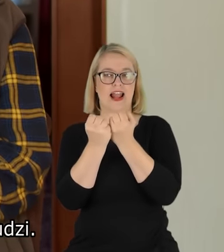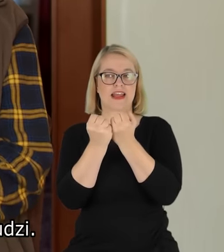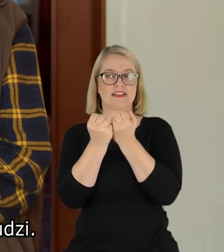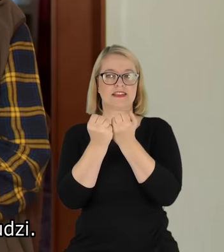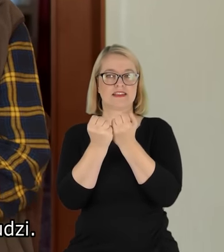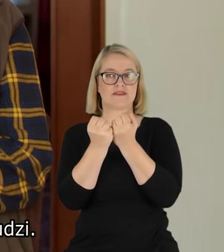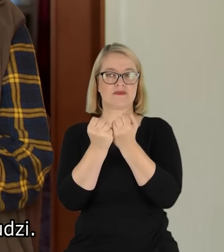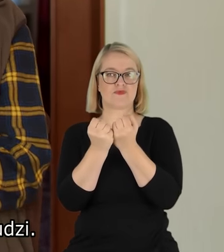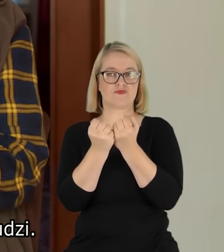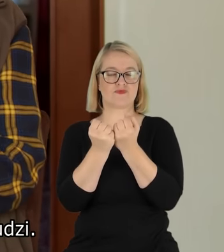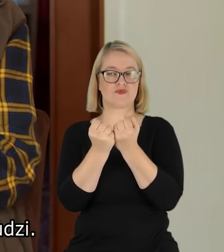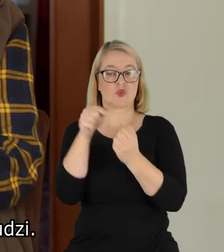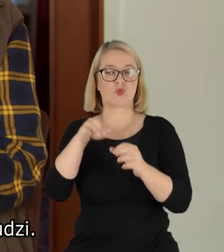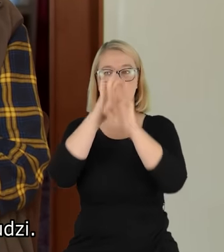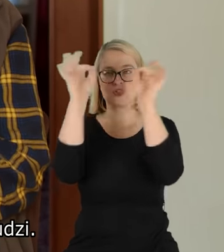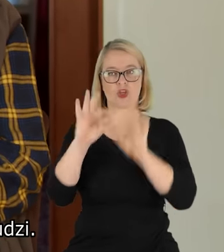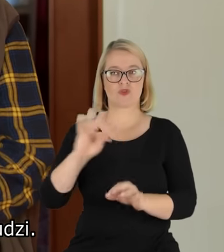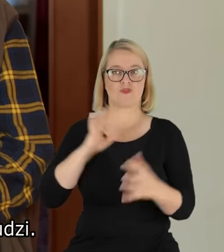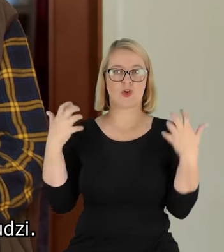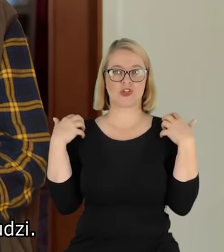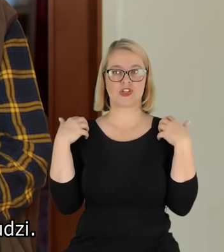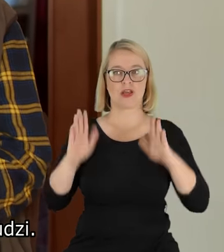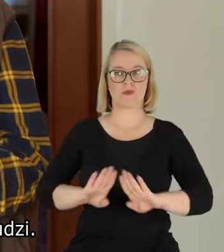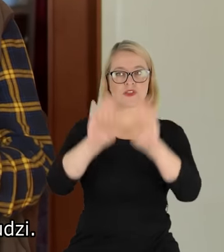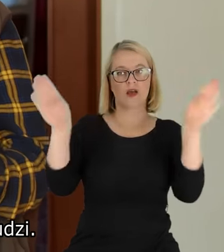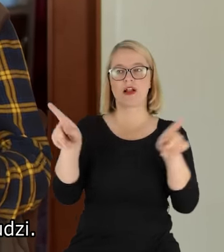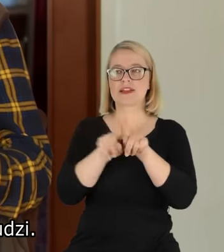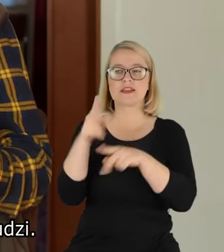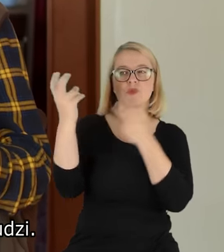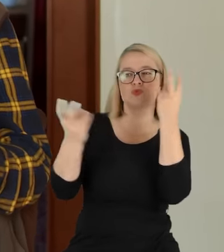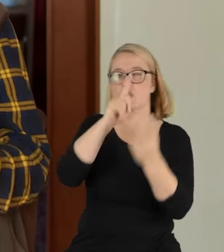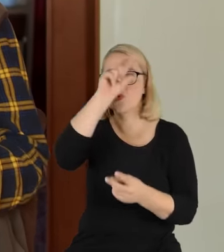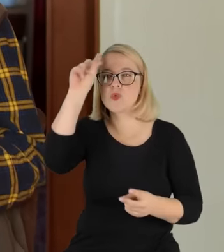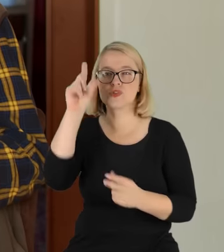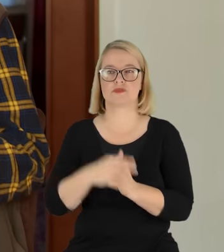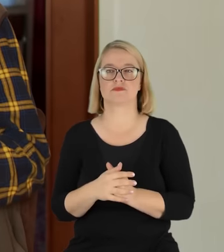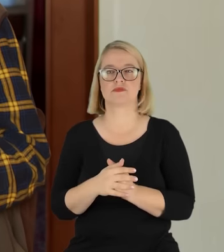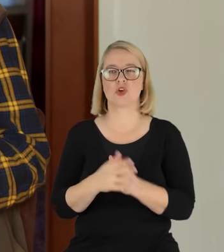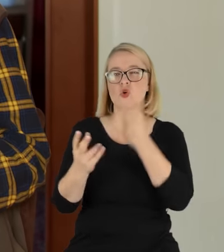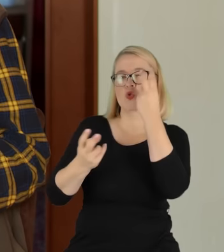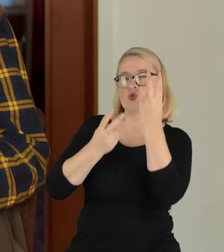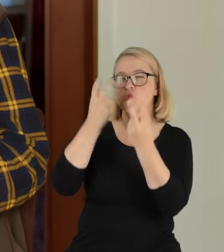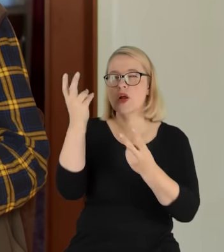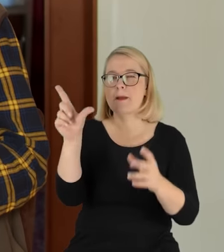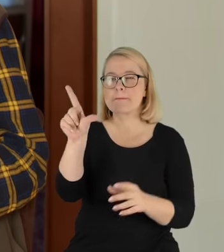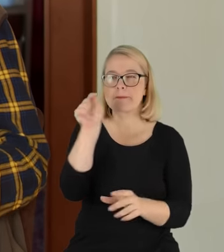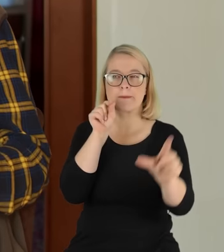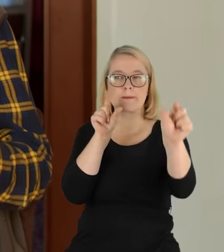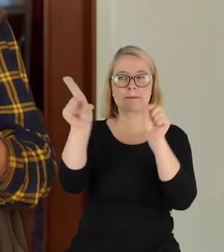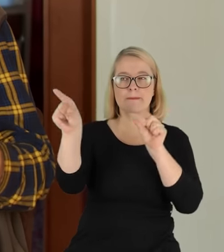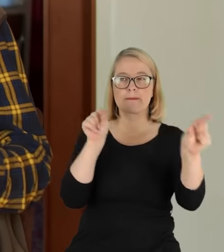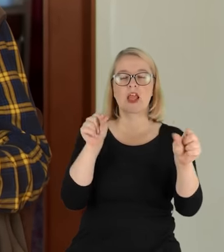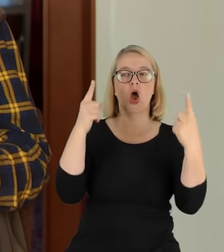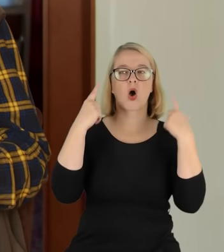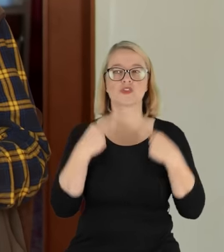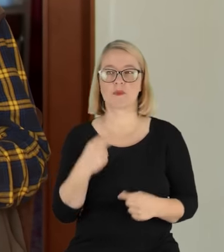życia, jakim było muzeum, ale był łowcą ludzi. Potrafił znajdować takie osoby,